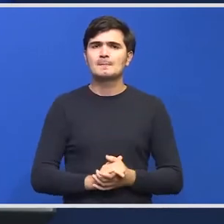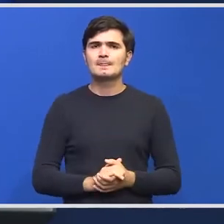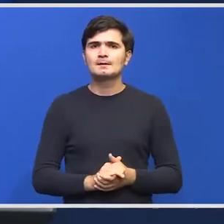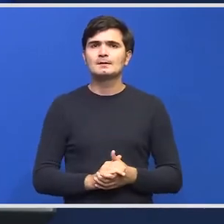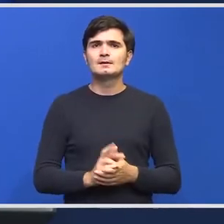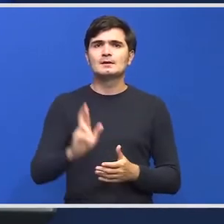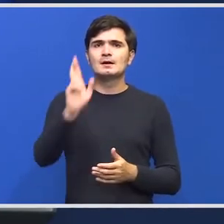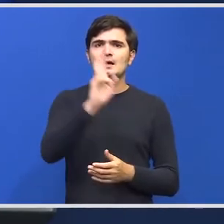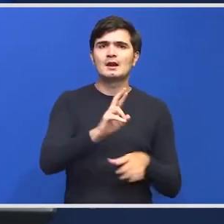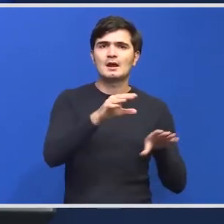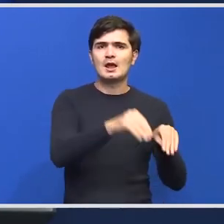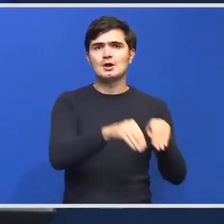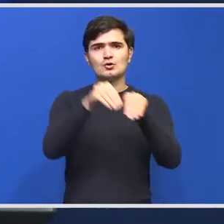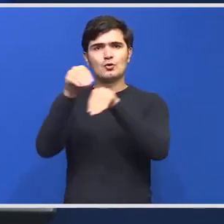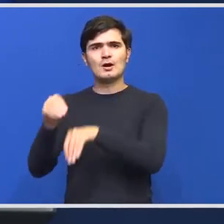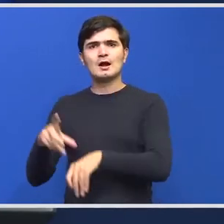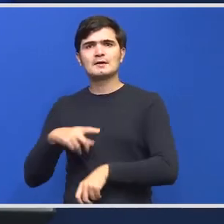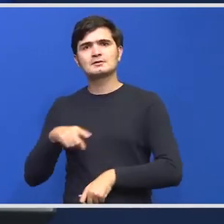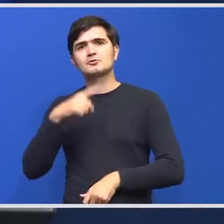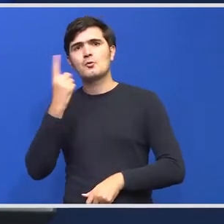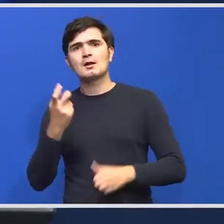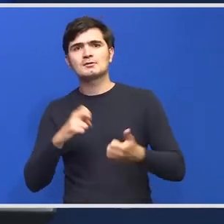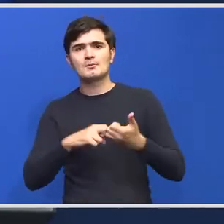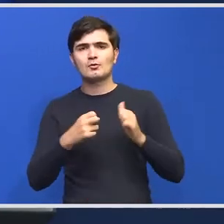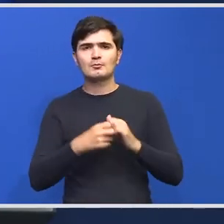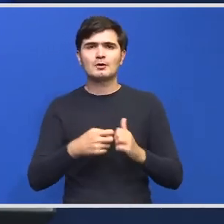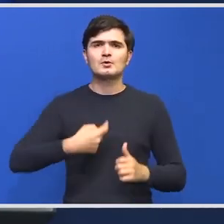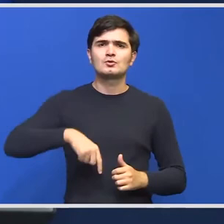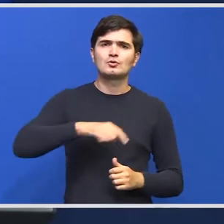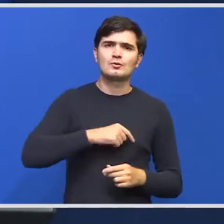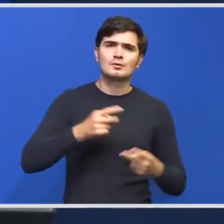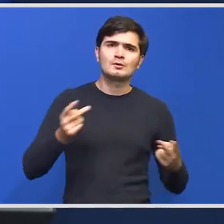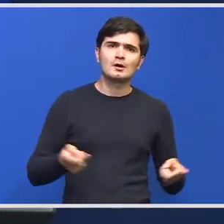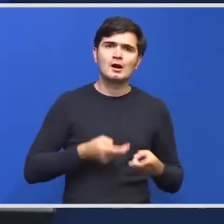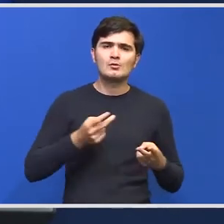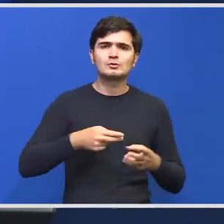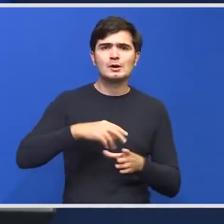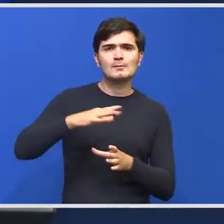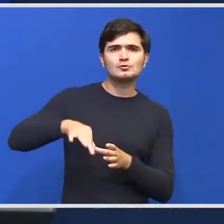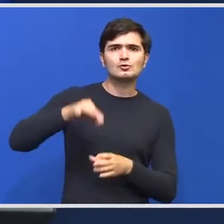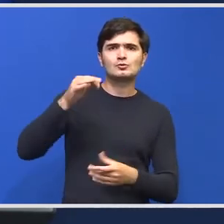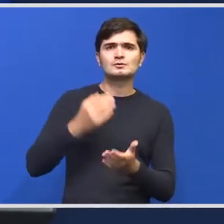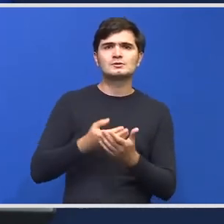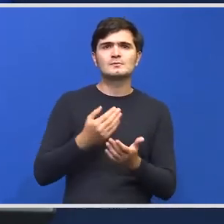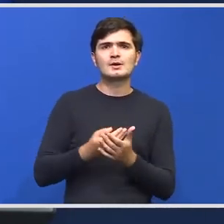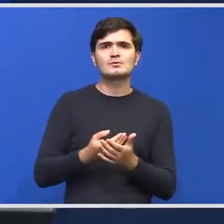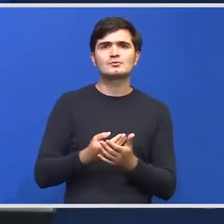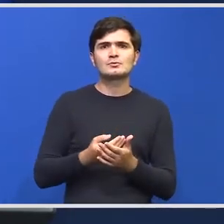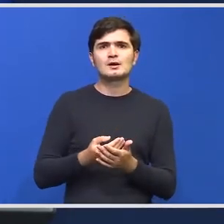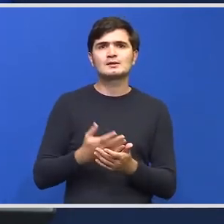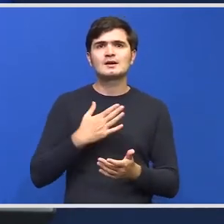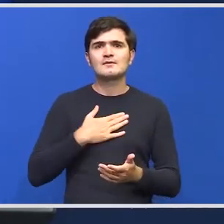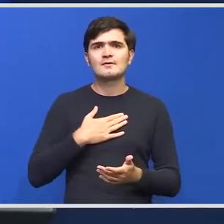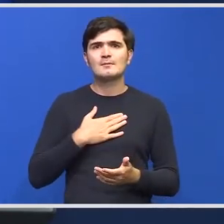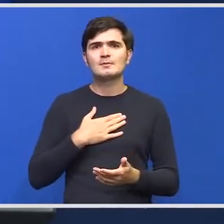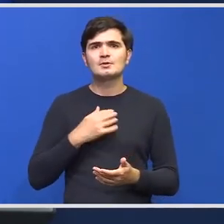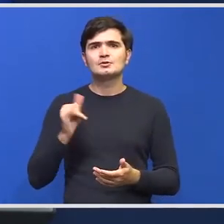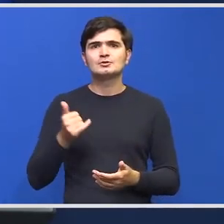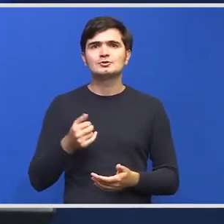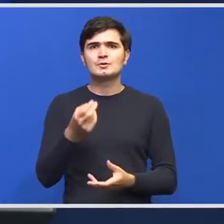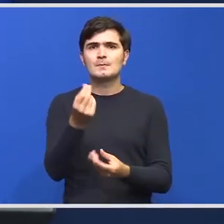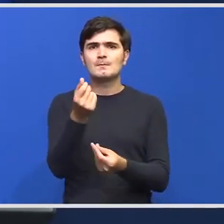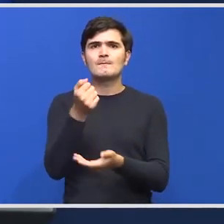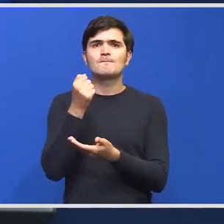cu relocarea este o altă problemă noi căutăm soluții ca să găsim și fonduri cinegetice